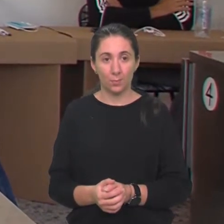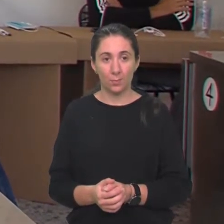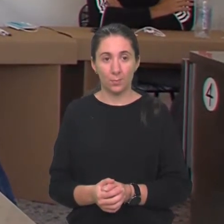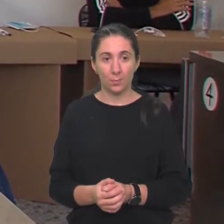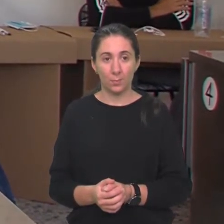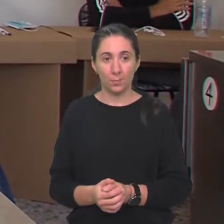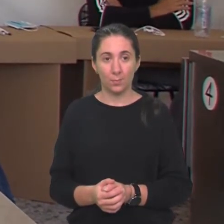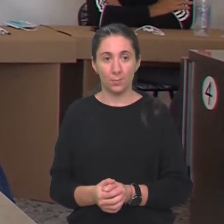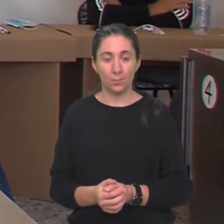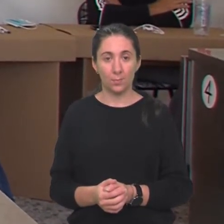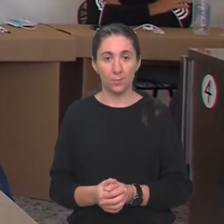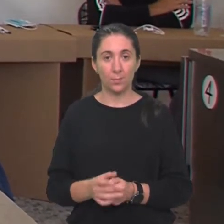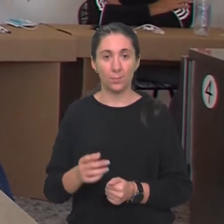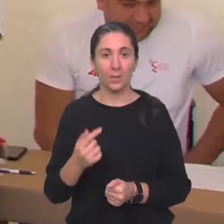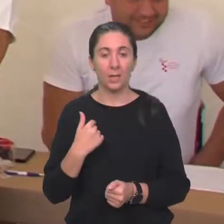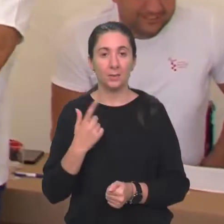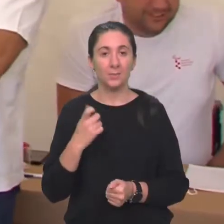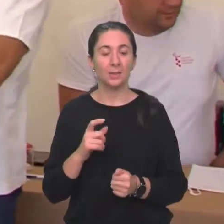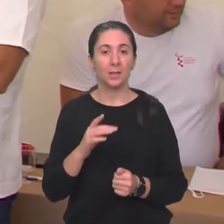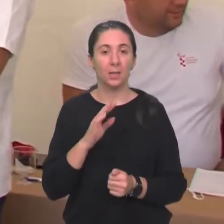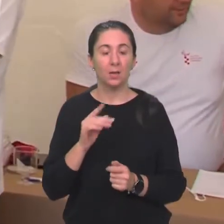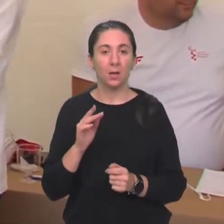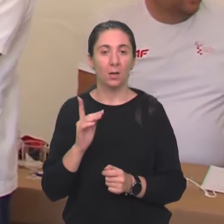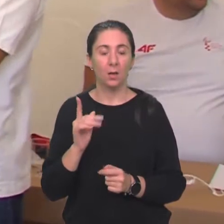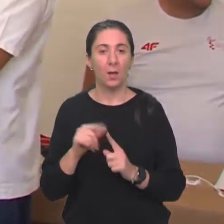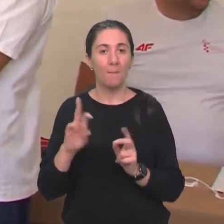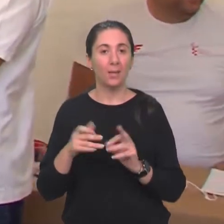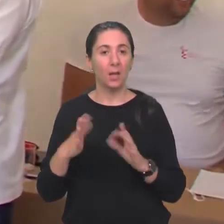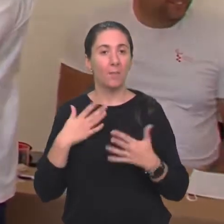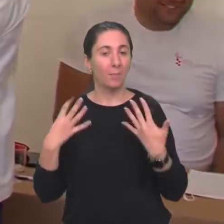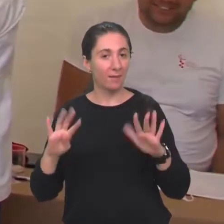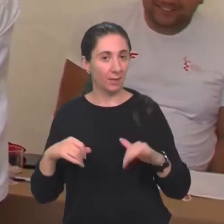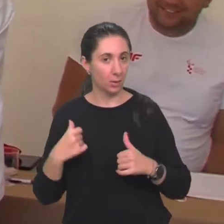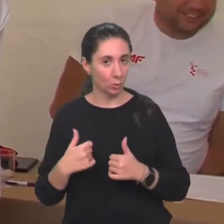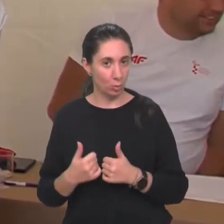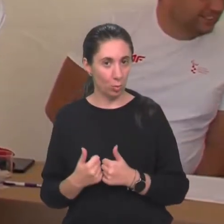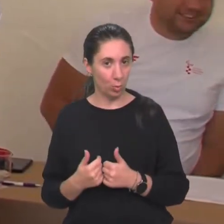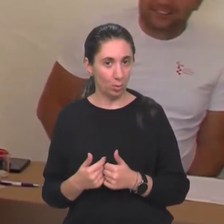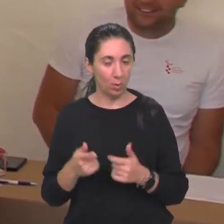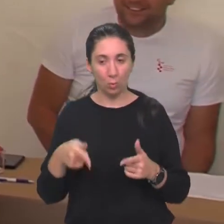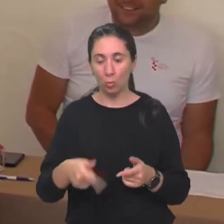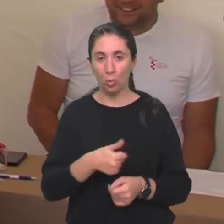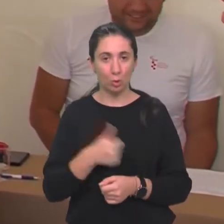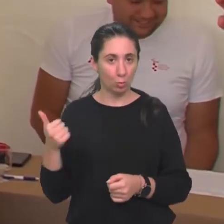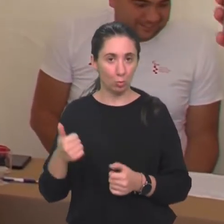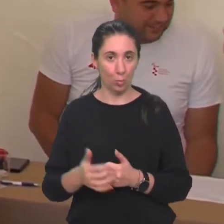Imam Rizmal, sam iz Petrinje, imam 19 godina, 19, super je tu.